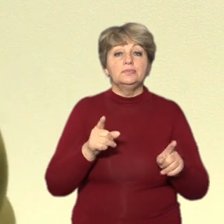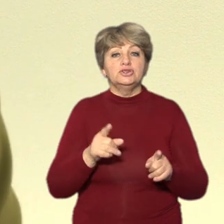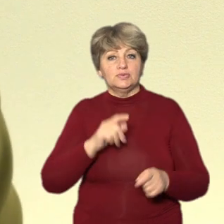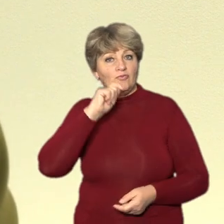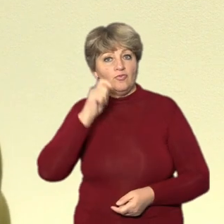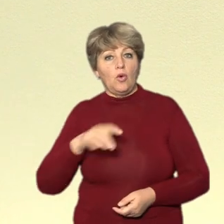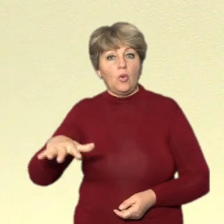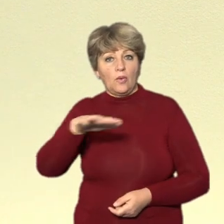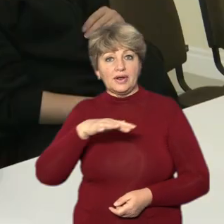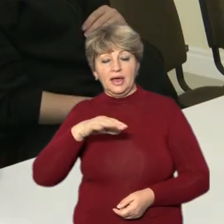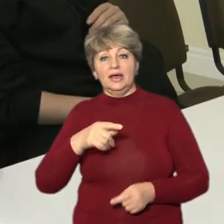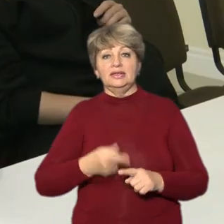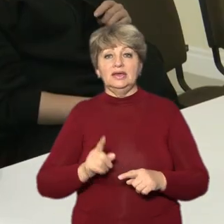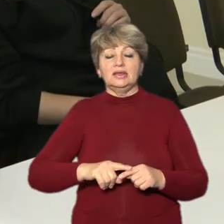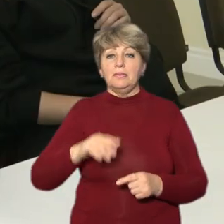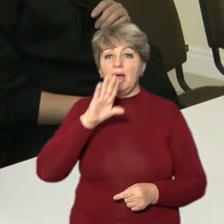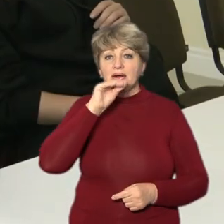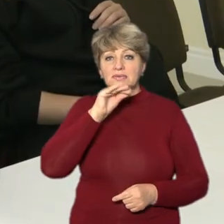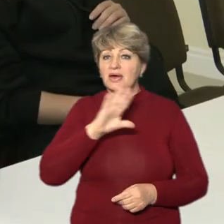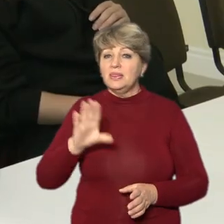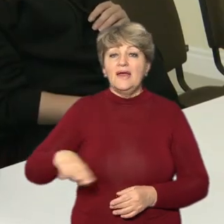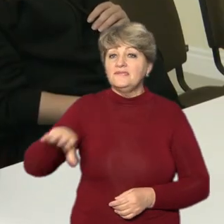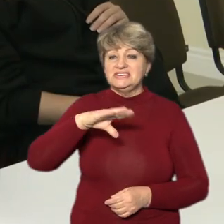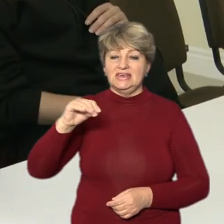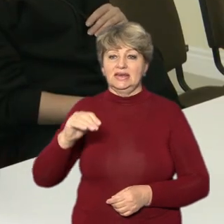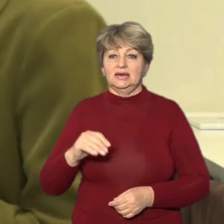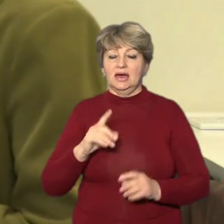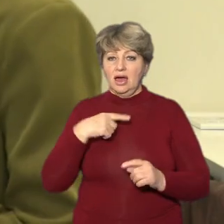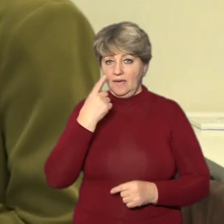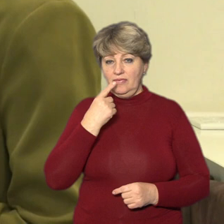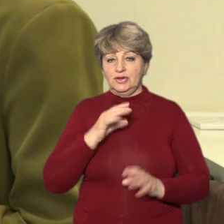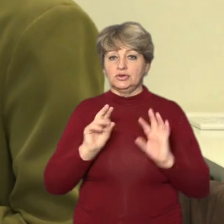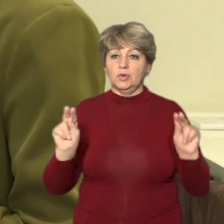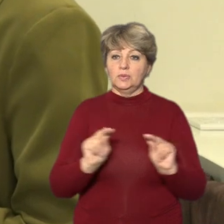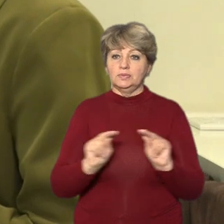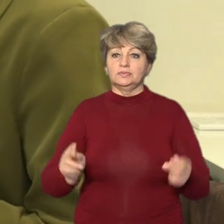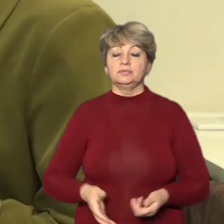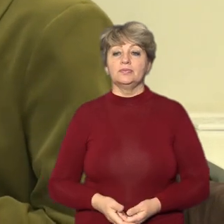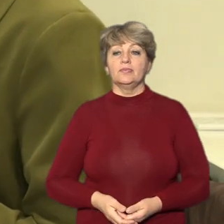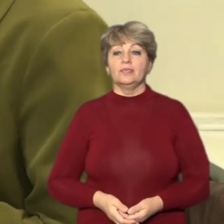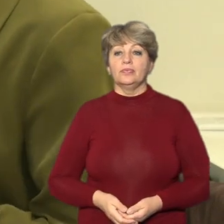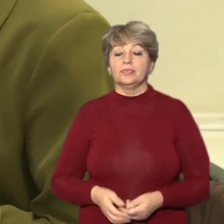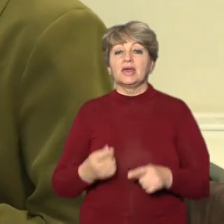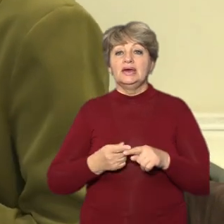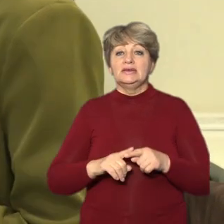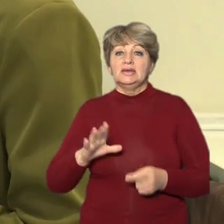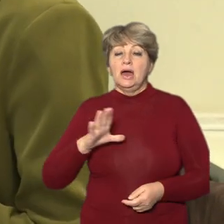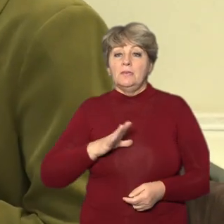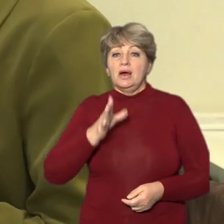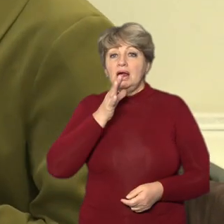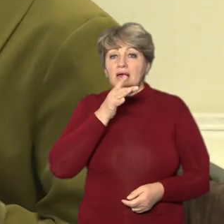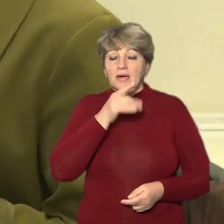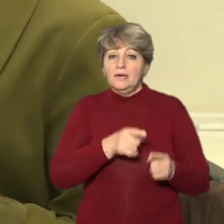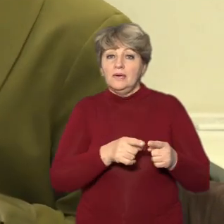доцентка кафедри української мови та загального мовознавства Людмила Береза. Емський вказ. Це був період, коли заборонили